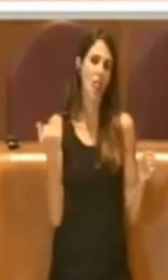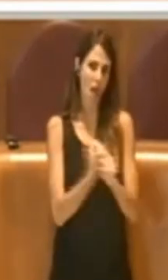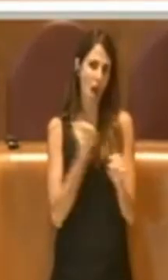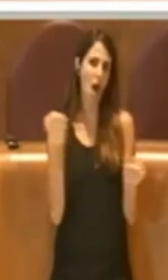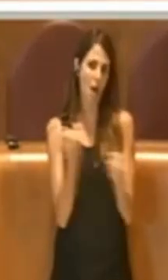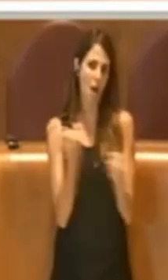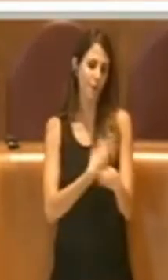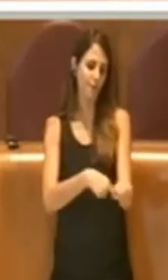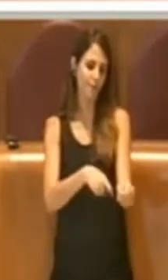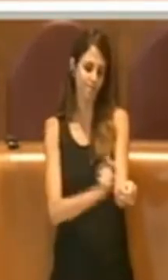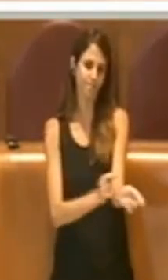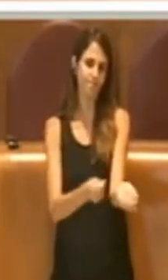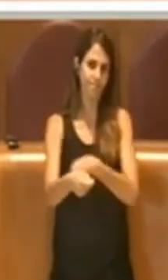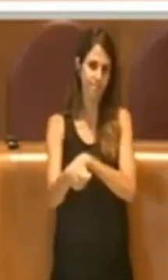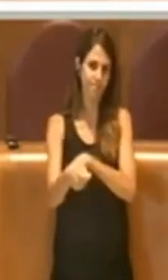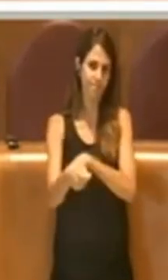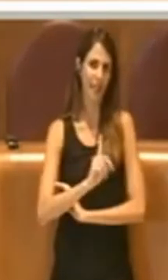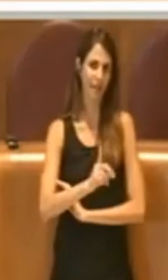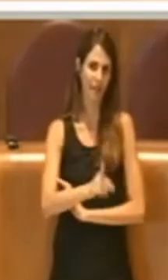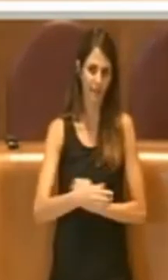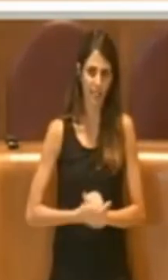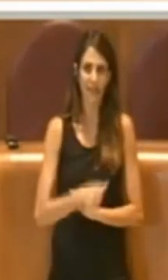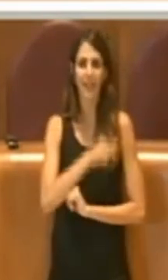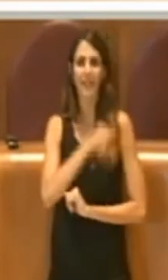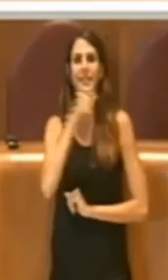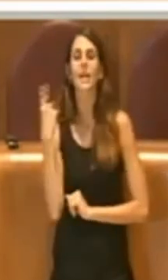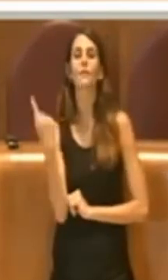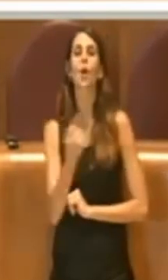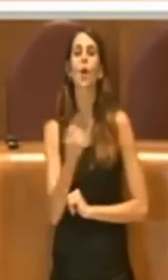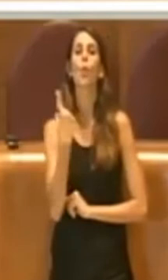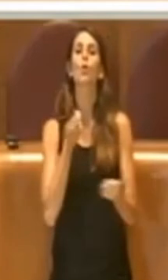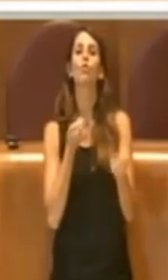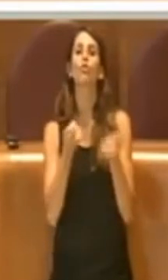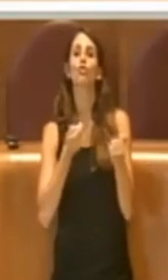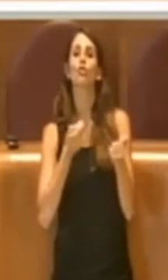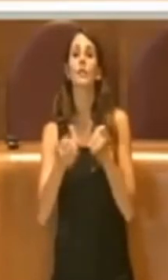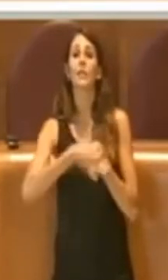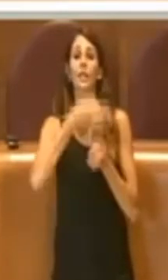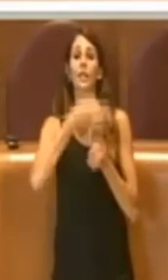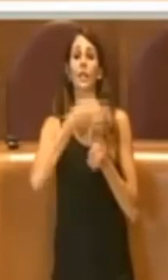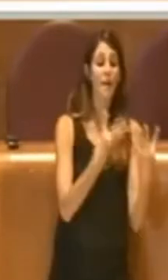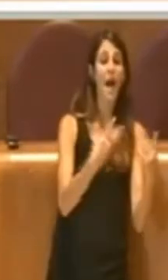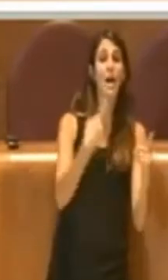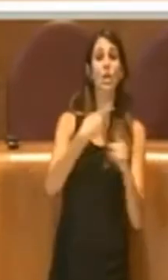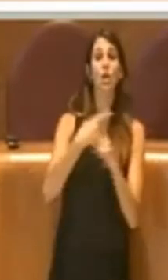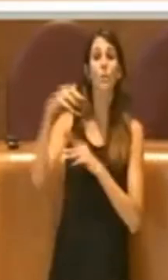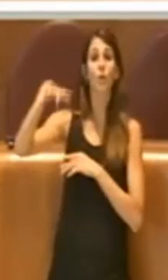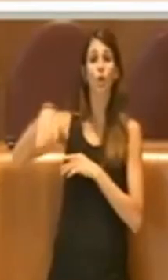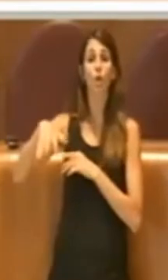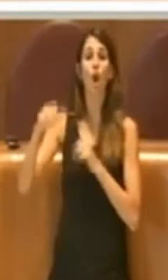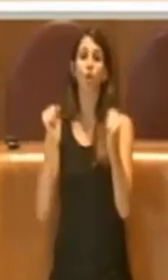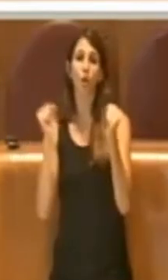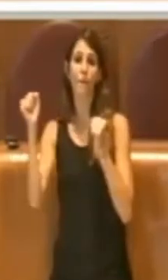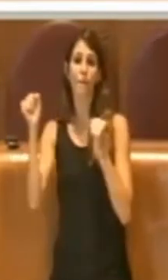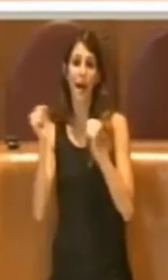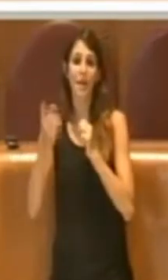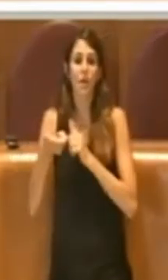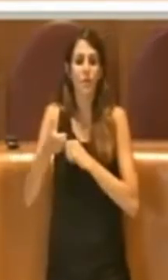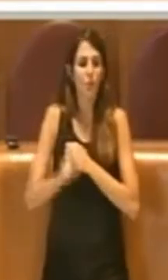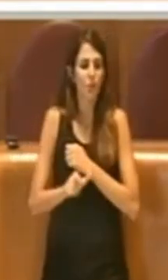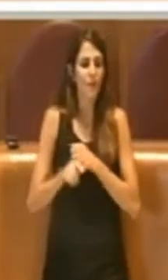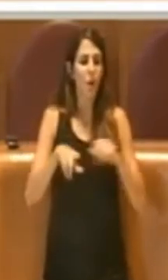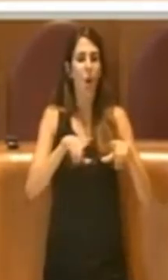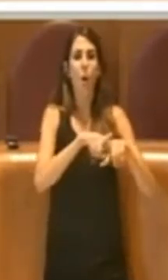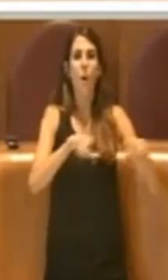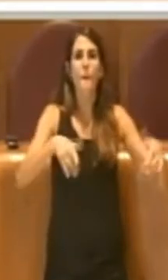gestore del parco e del chiosco,'è bisogno perché le panchine sono divelte, perché i cancelli sono aperti, insomma, la